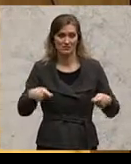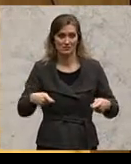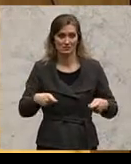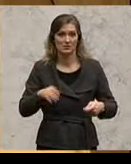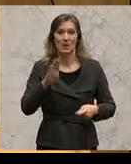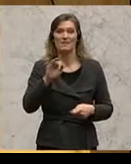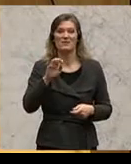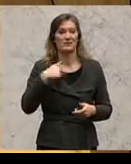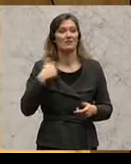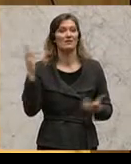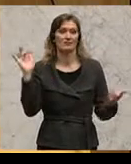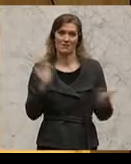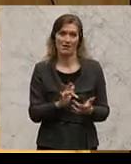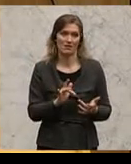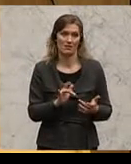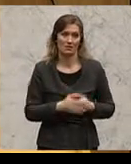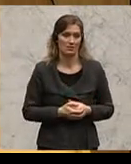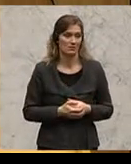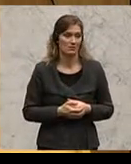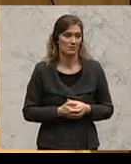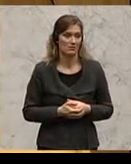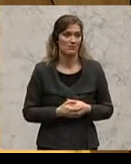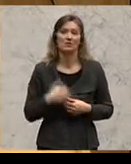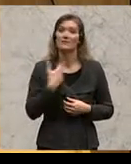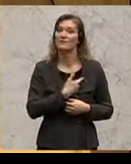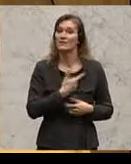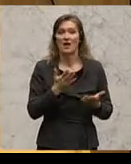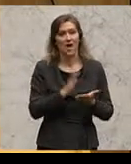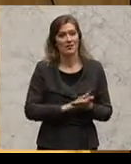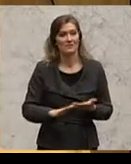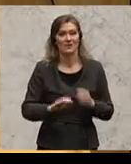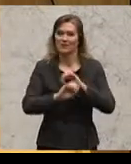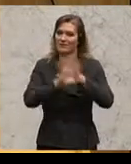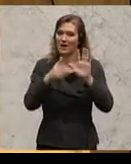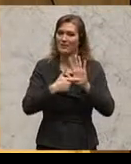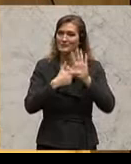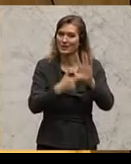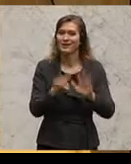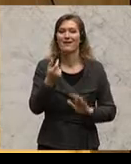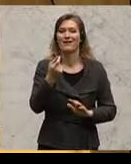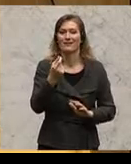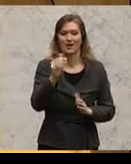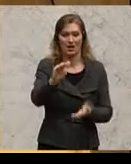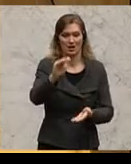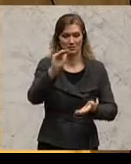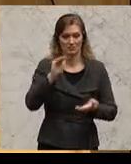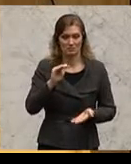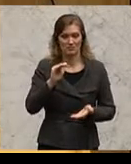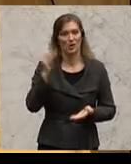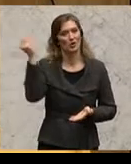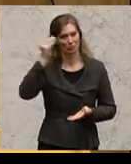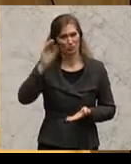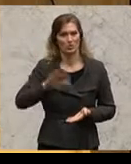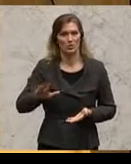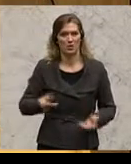heute nicht zustimmen, denn wir wollen ganz einfach und klar das Geld auch haben für die Schülerinnen und